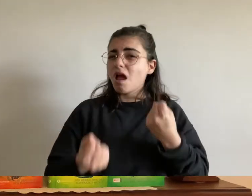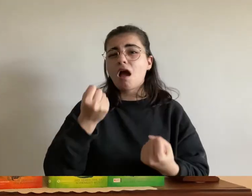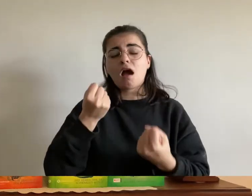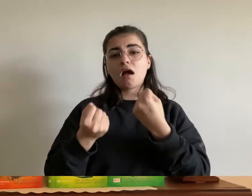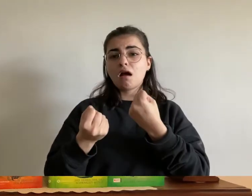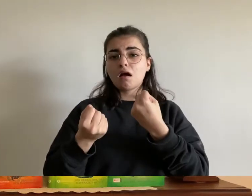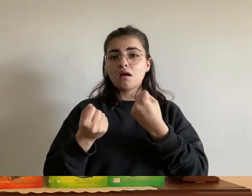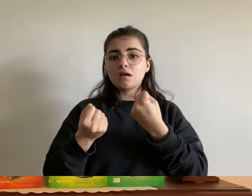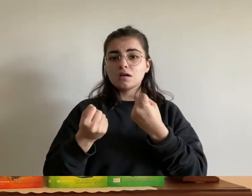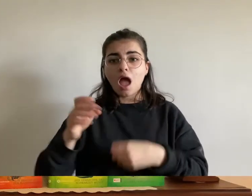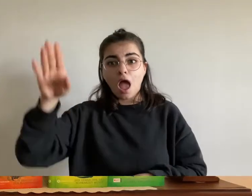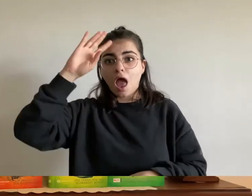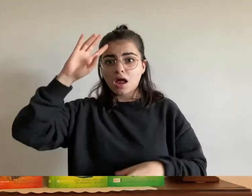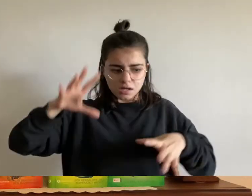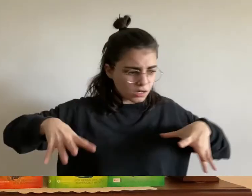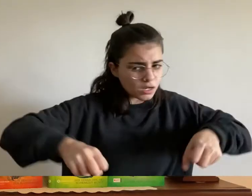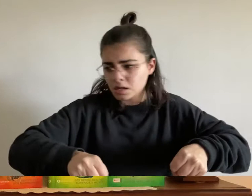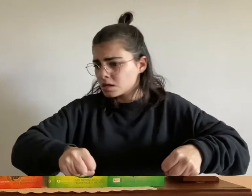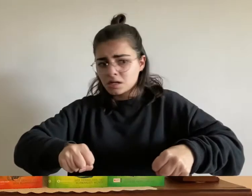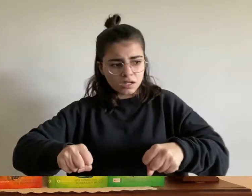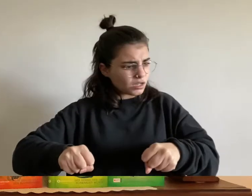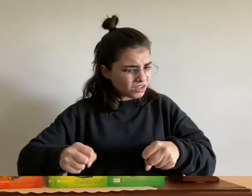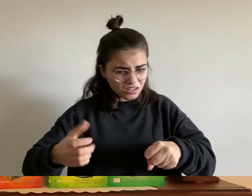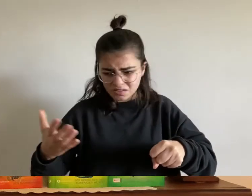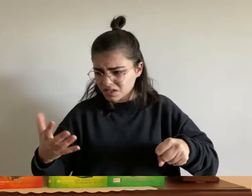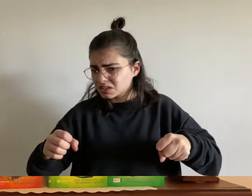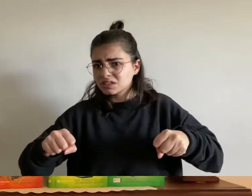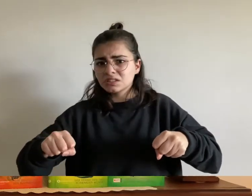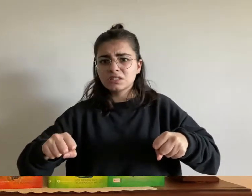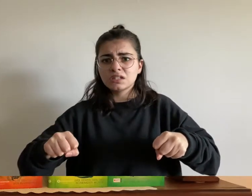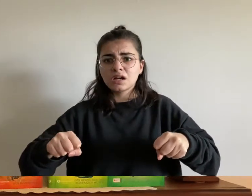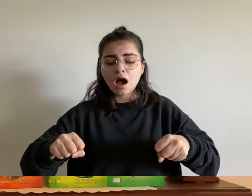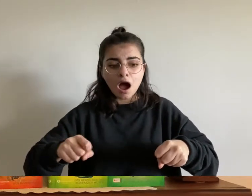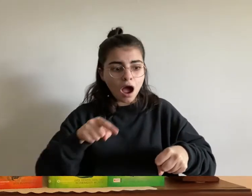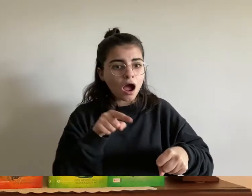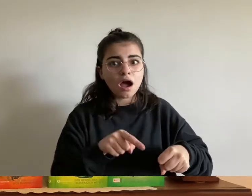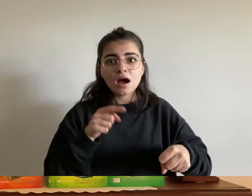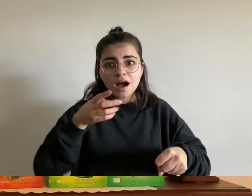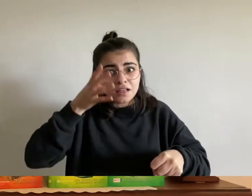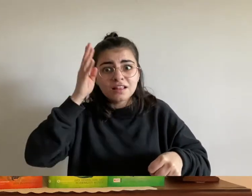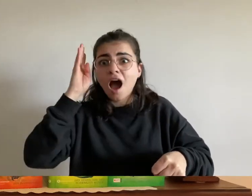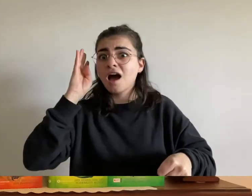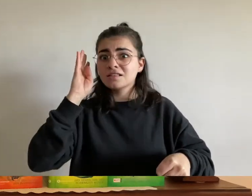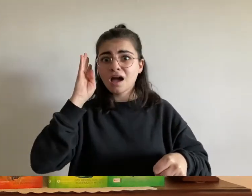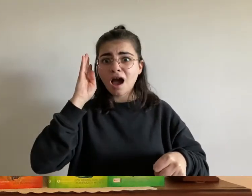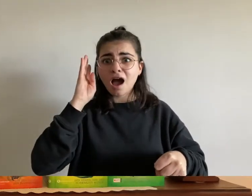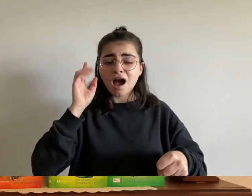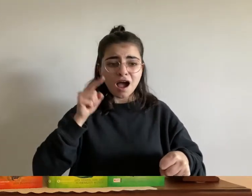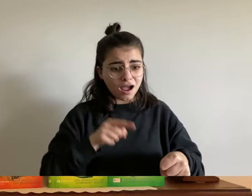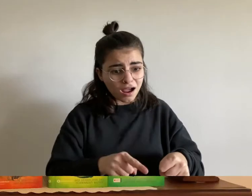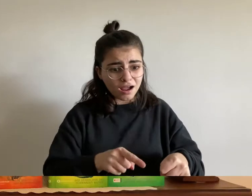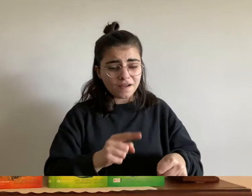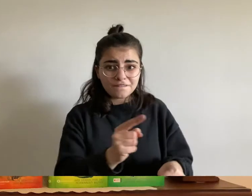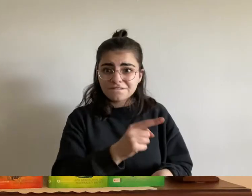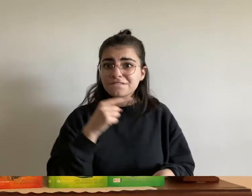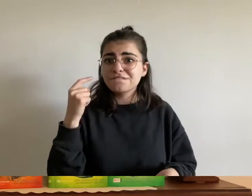was passiert war er rankt nach atem adana stammelte er als ihm klar wurde dass er auf